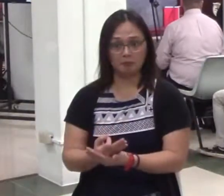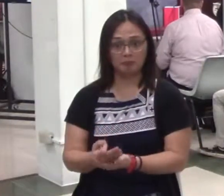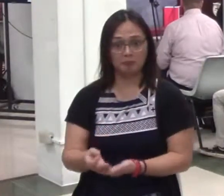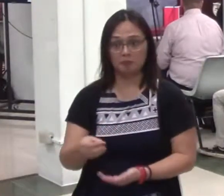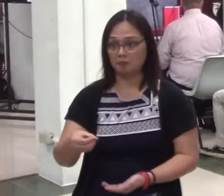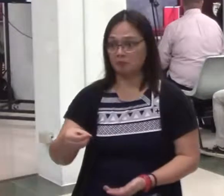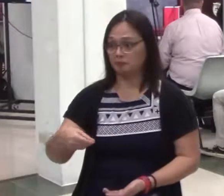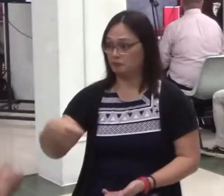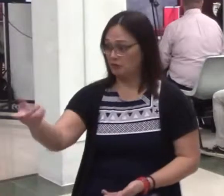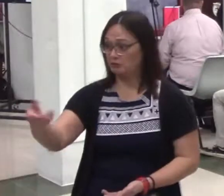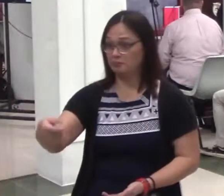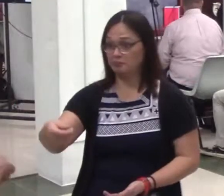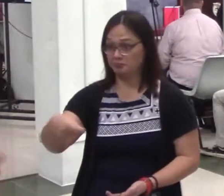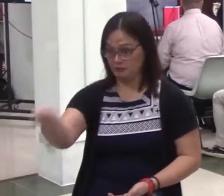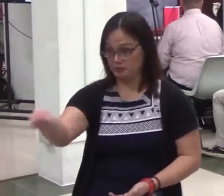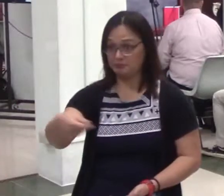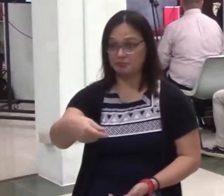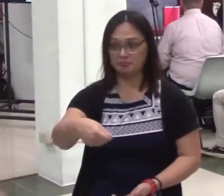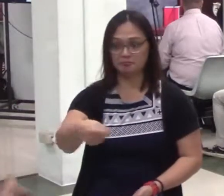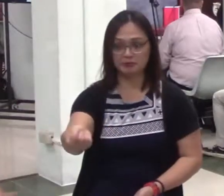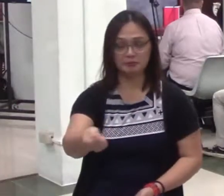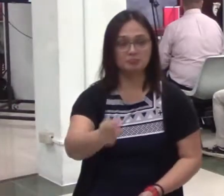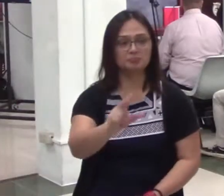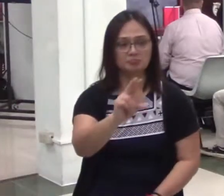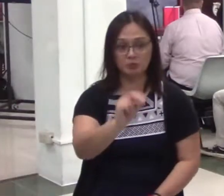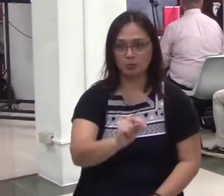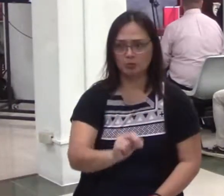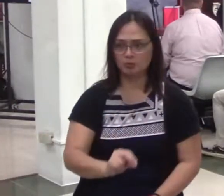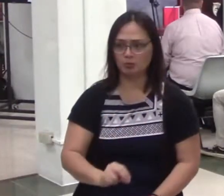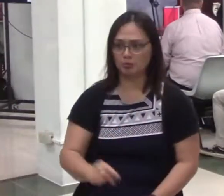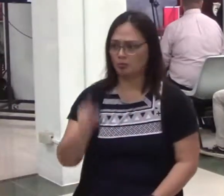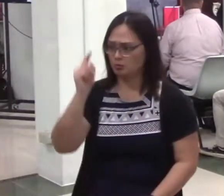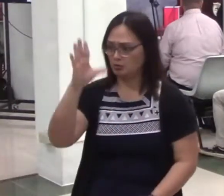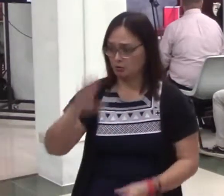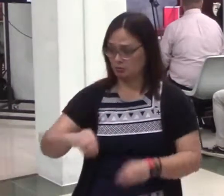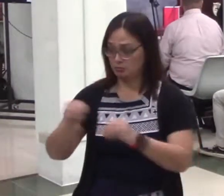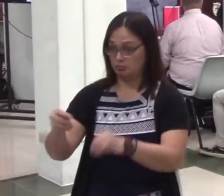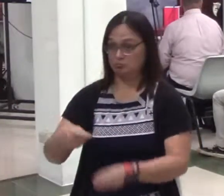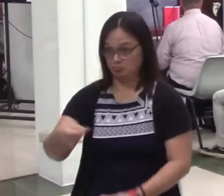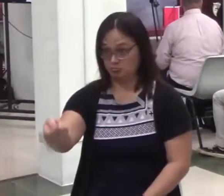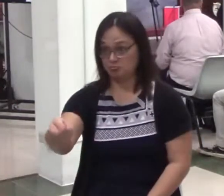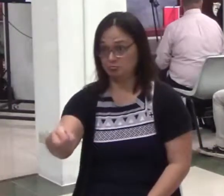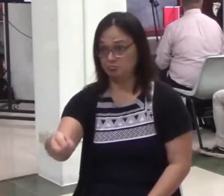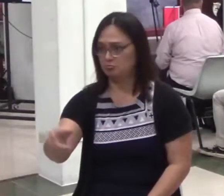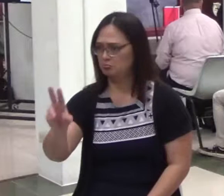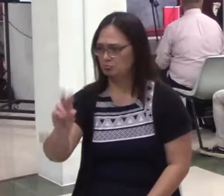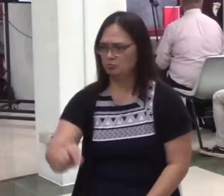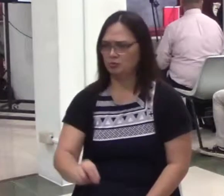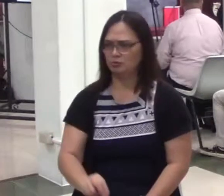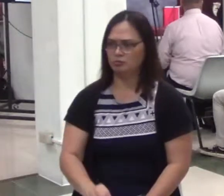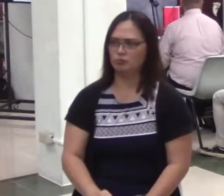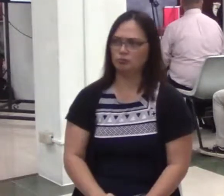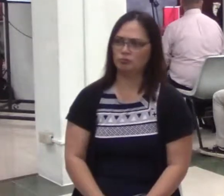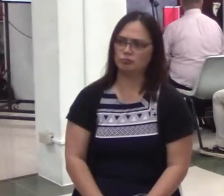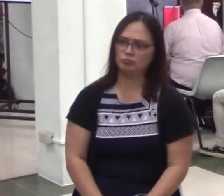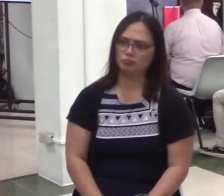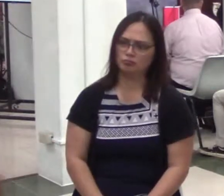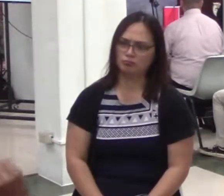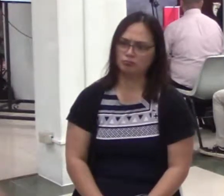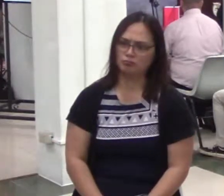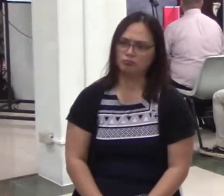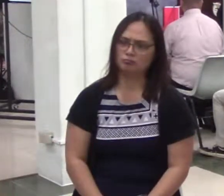kayo kaya ang sabihan ng Panginoon, tayo kaya, sobra-sobra ka na, binigay ko na lahat sa iyo, ha? Pati ba na, no, no,